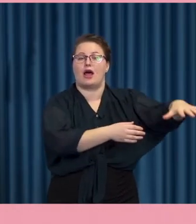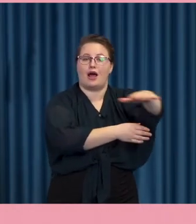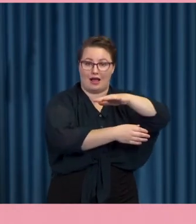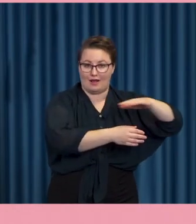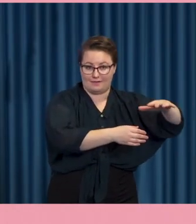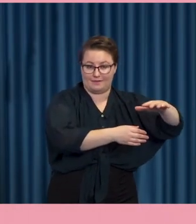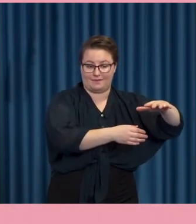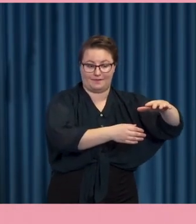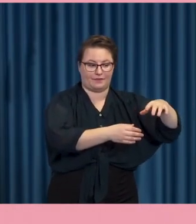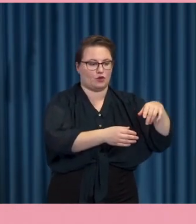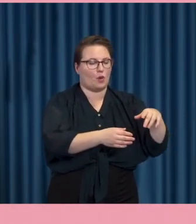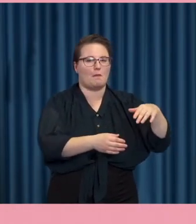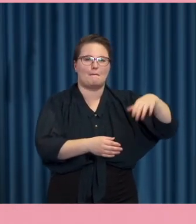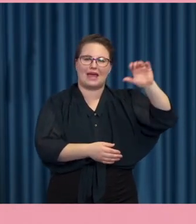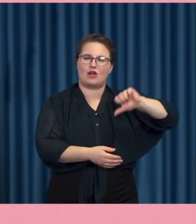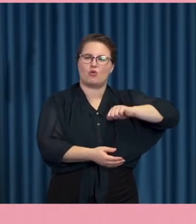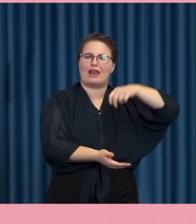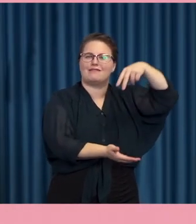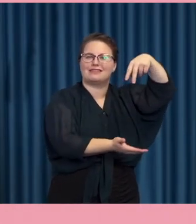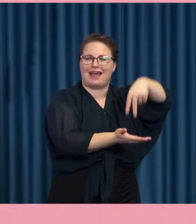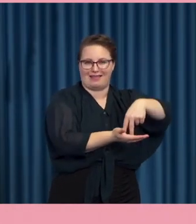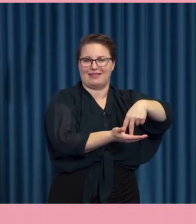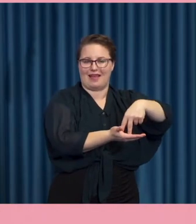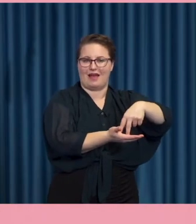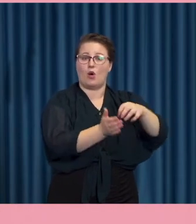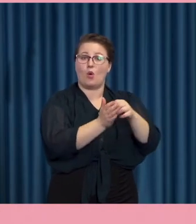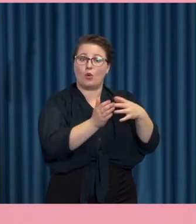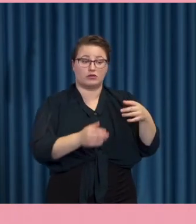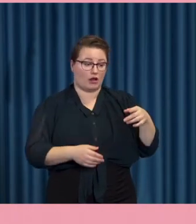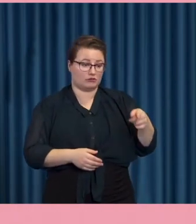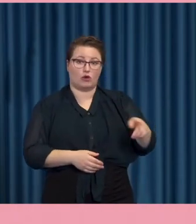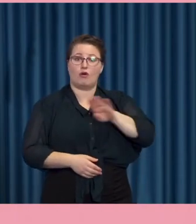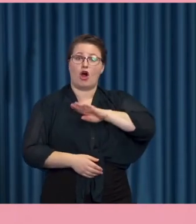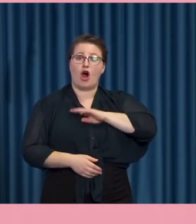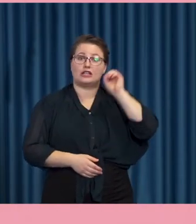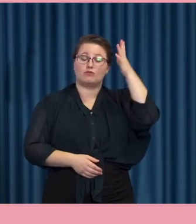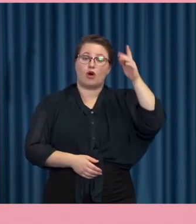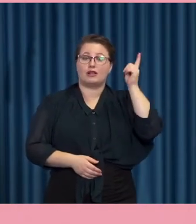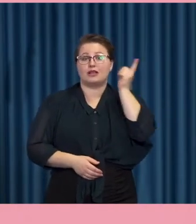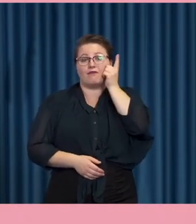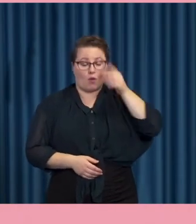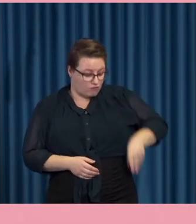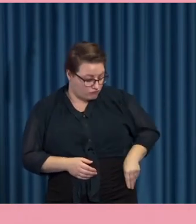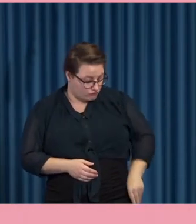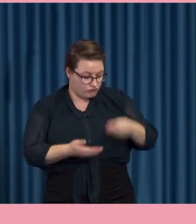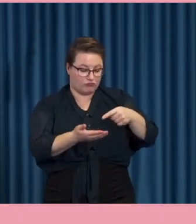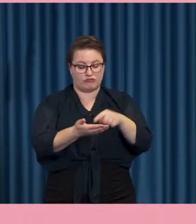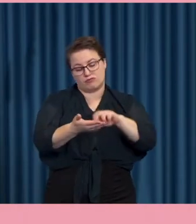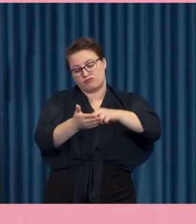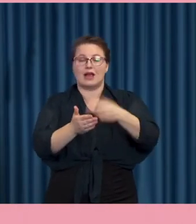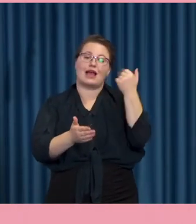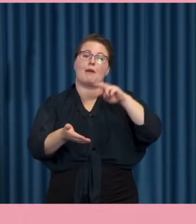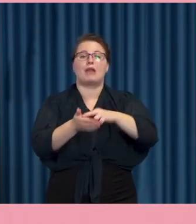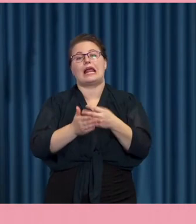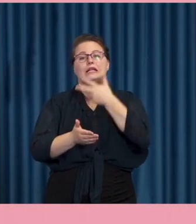som blir mer självständiga på grund av en smartphone i fickan. Där som man kan planera varje steg lite